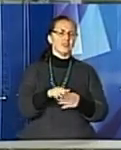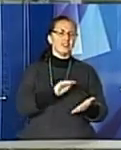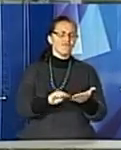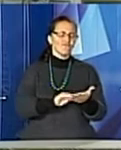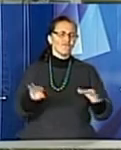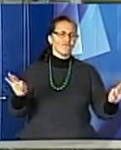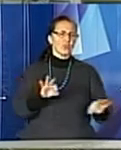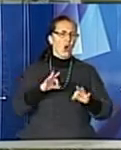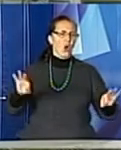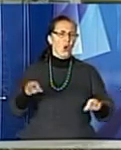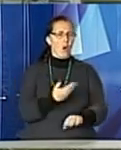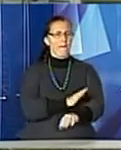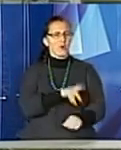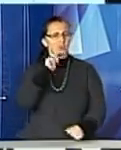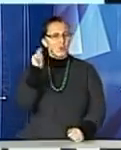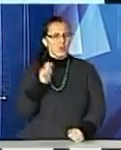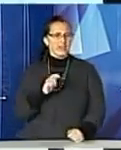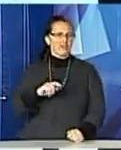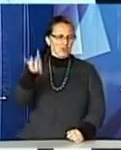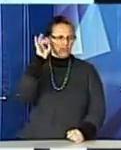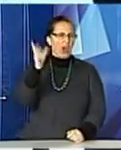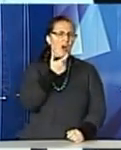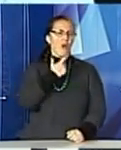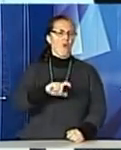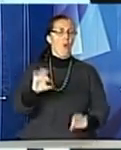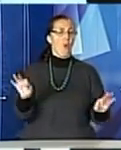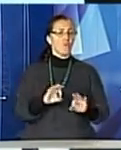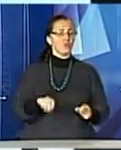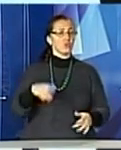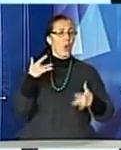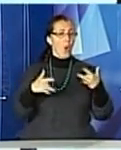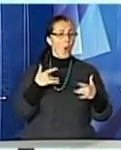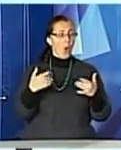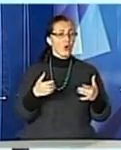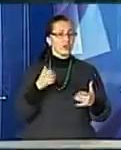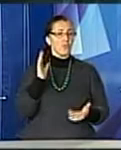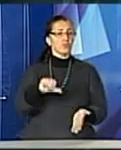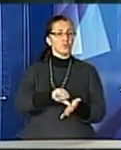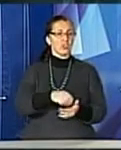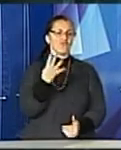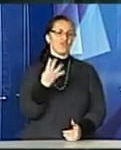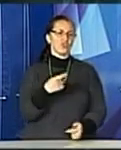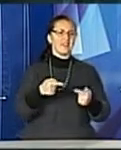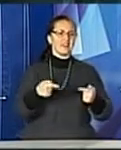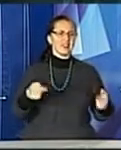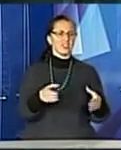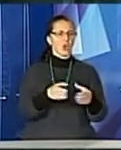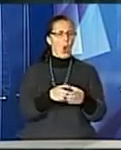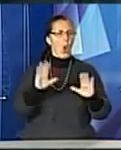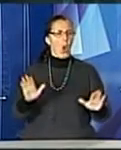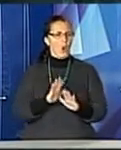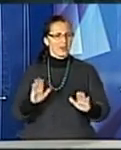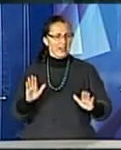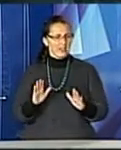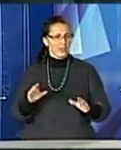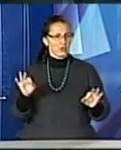композиторів та шедеври світової класики. У концертах братимуть участь чотири різних оркестрів. Молодіжний